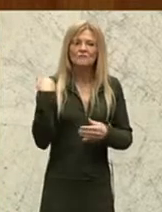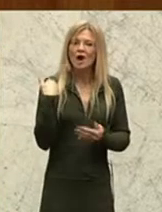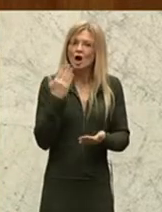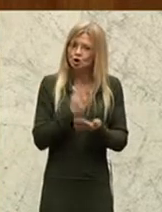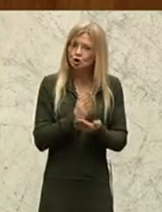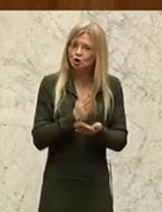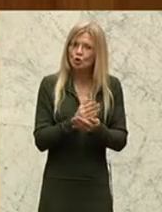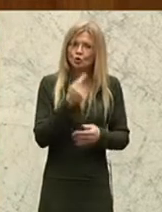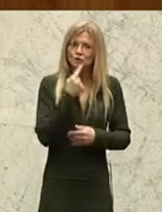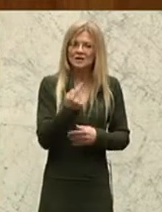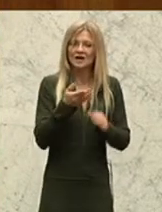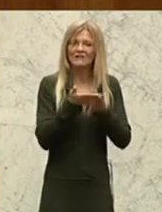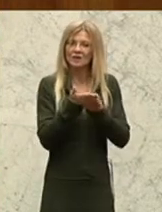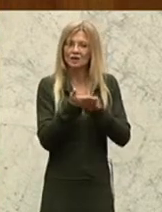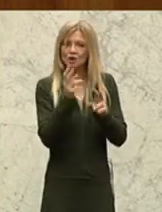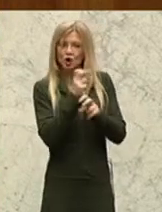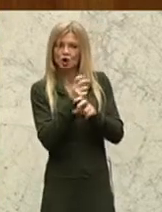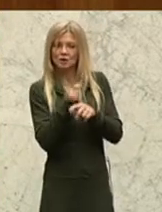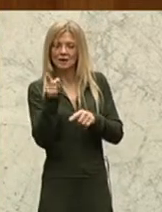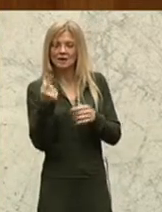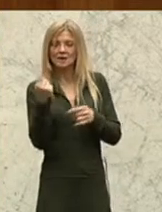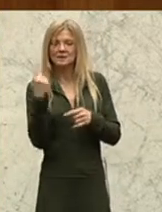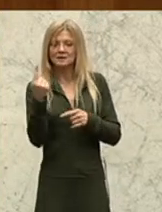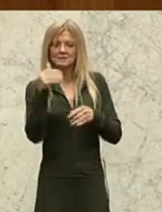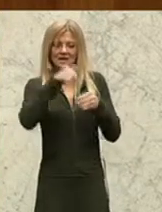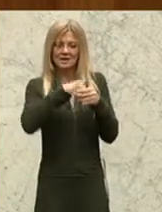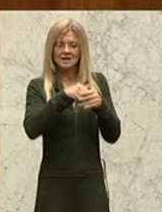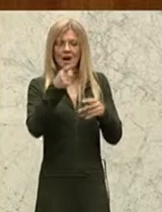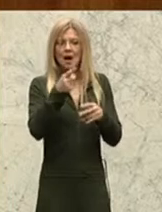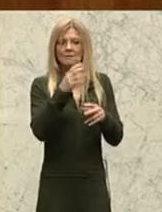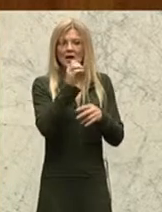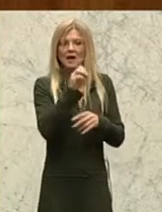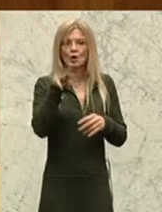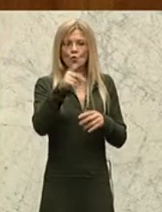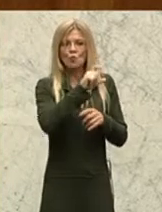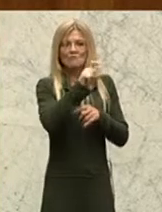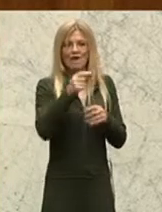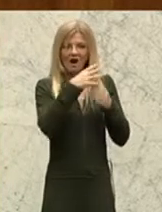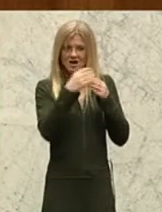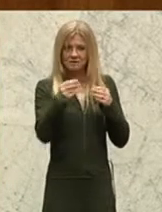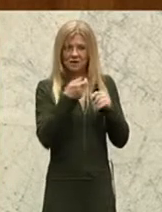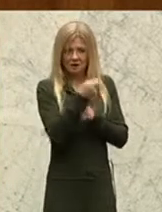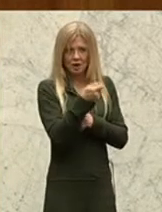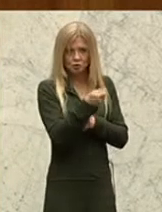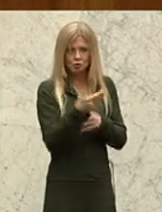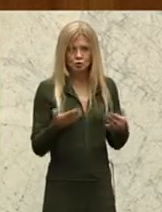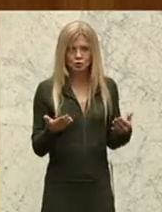war vom Vertreter Österreichs in diesem EU-Fachexpertenausschuss, dass sich die